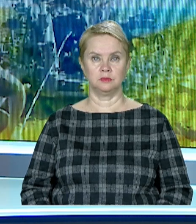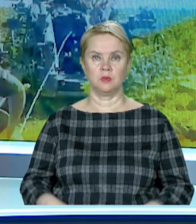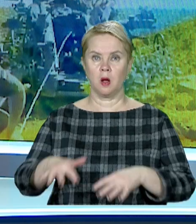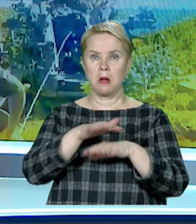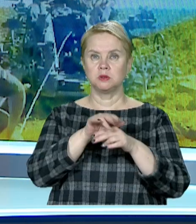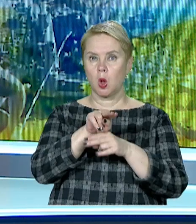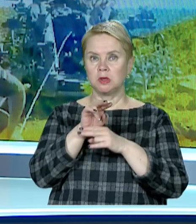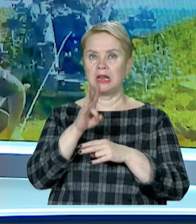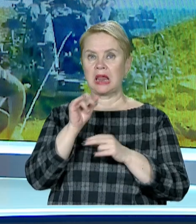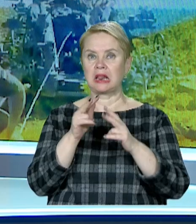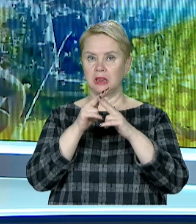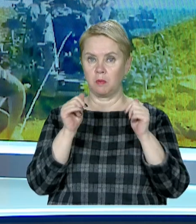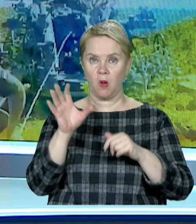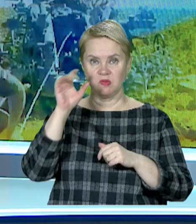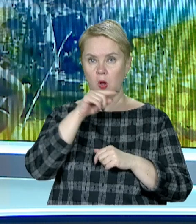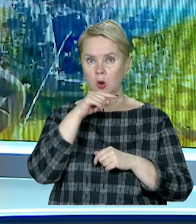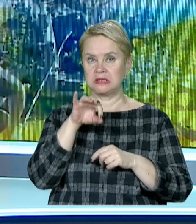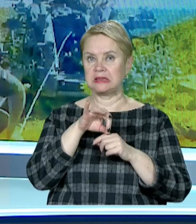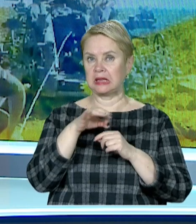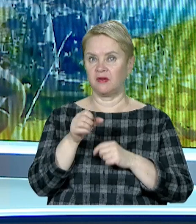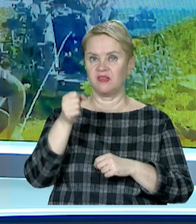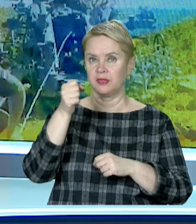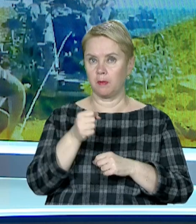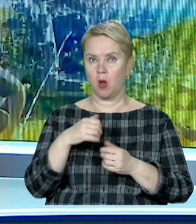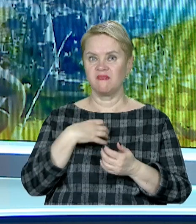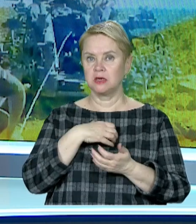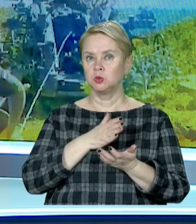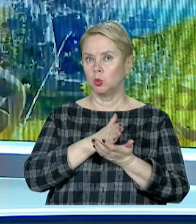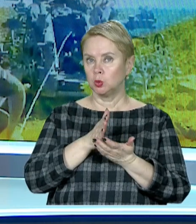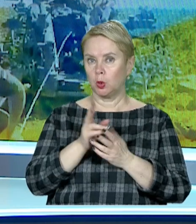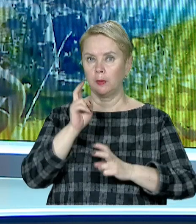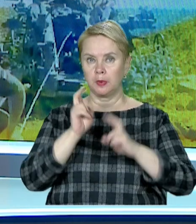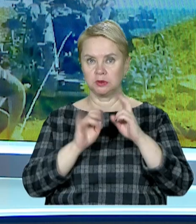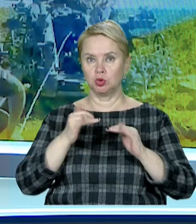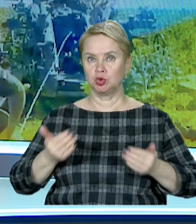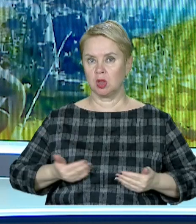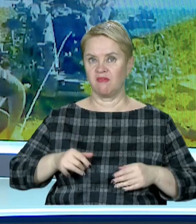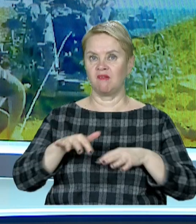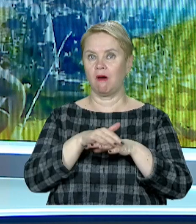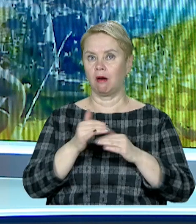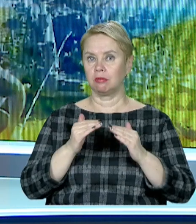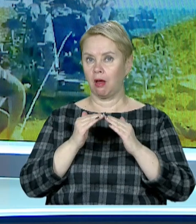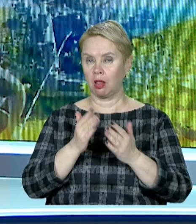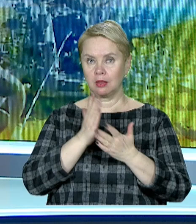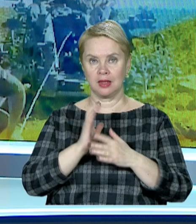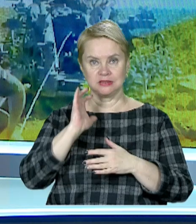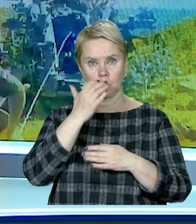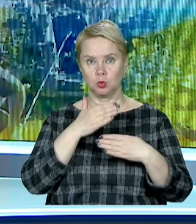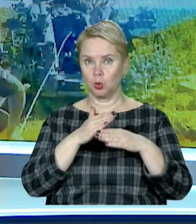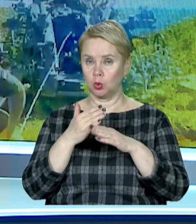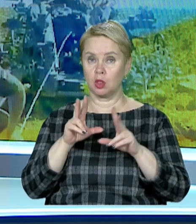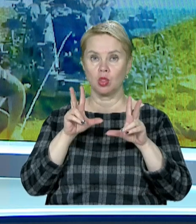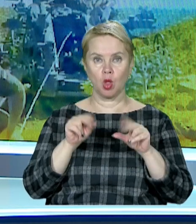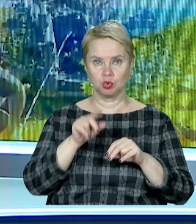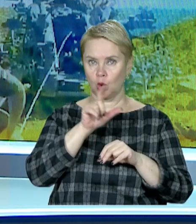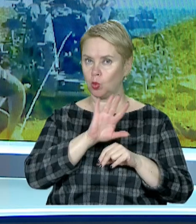Масована атака на Дніпропетровщину вночі російські терористи вдарили по інфраструктурі, підприємствах та житлових кварталах. Є серйозні руйнування, але,